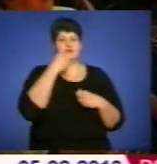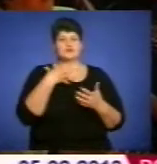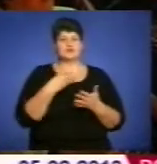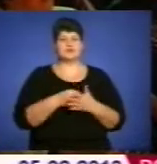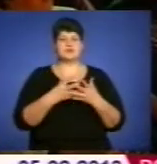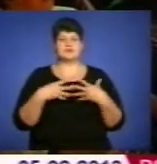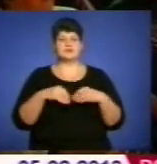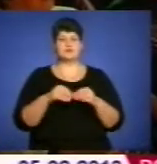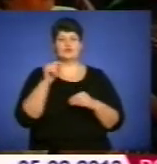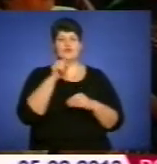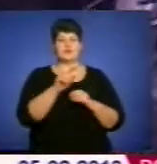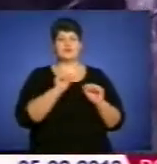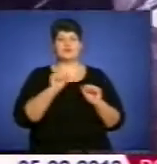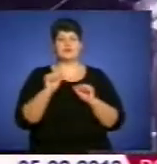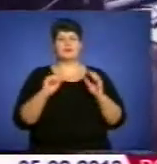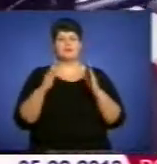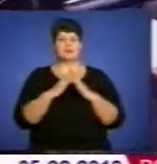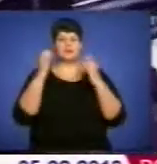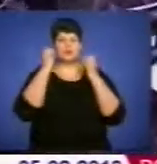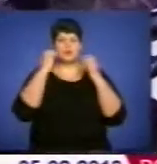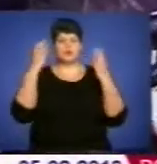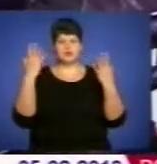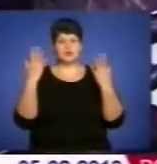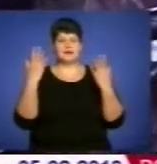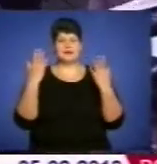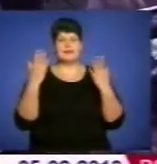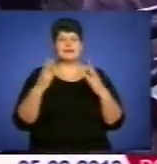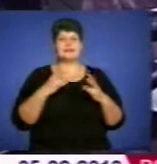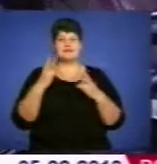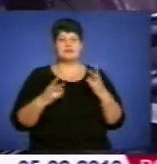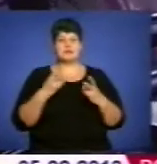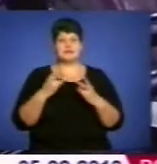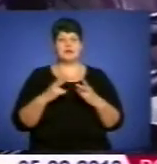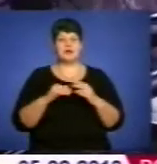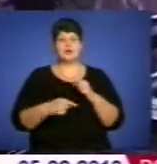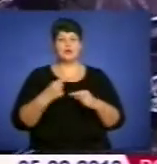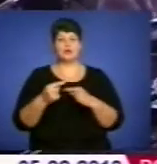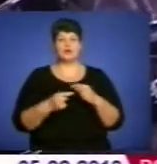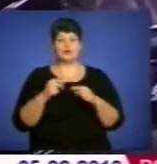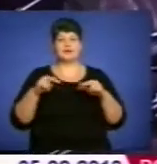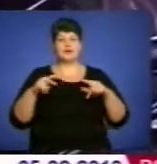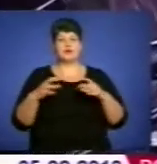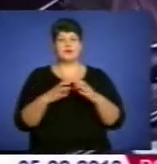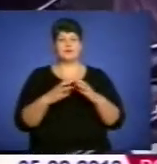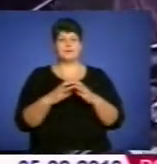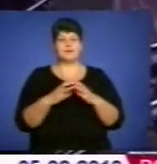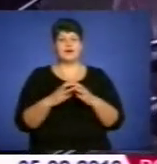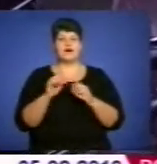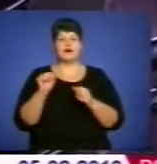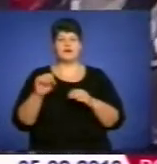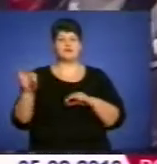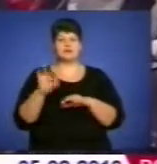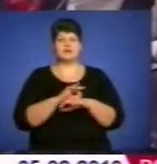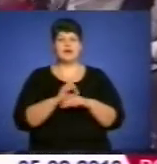також керівник будинку культури. Невістка й онук очолює танцювальні колективи, а дружина – аматорський театр.